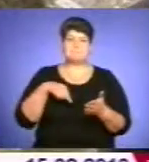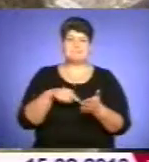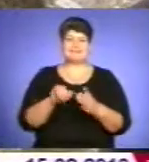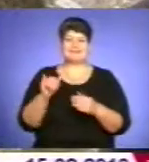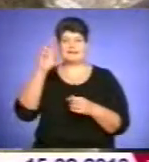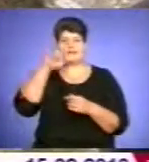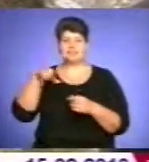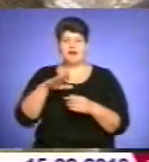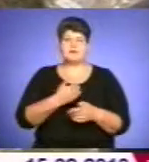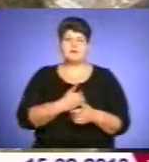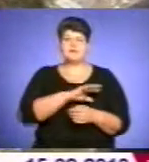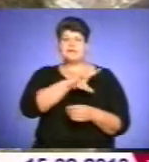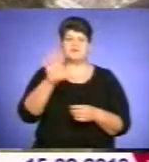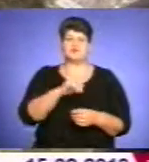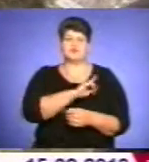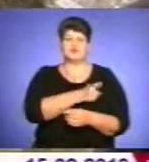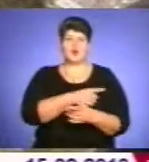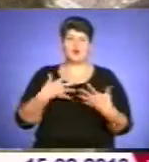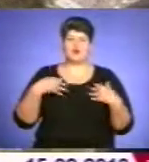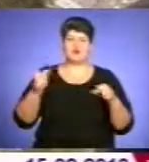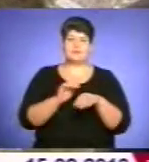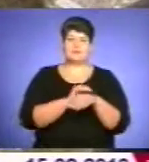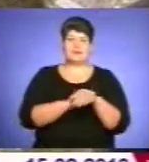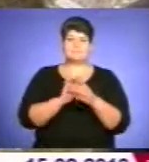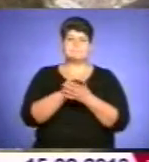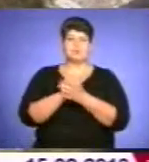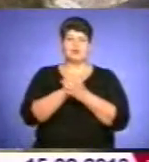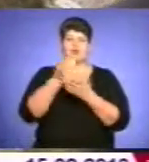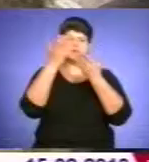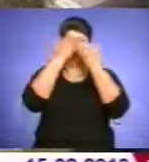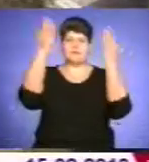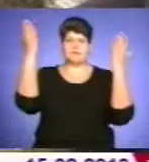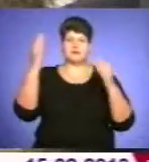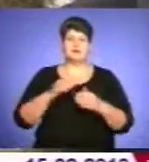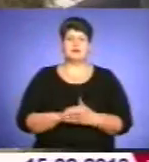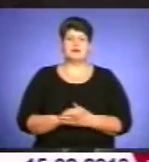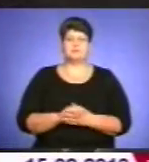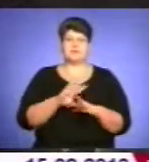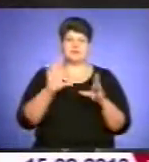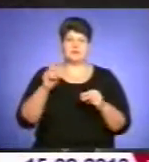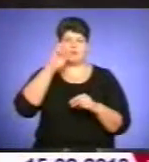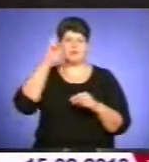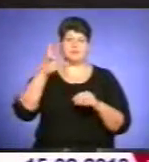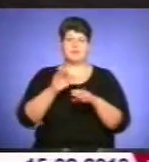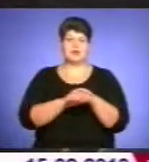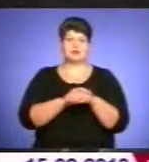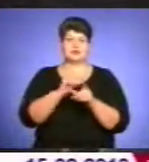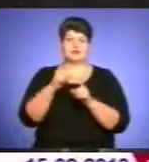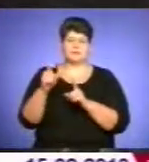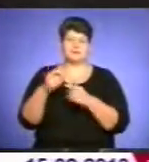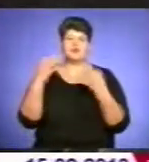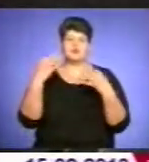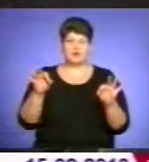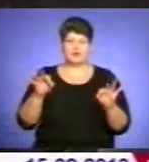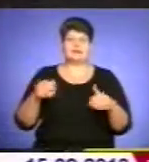побажати всім місного здоров'я, благополуччя, мирного неба над головою і всім нам рясних божих благословень. Дозвольте передати вітання від